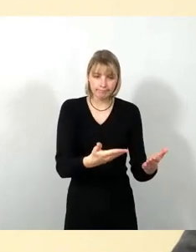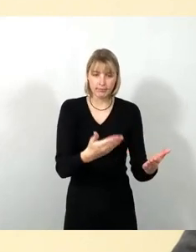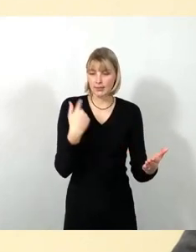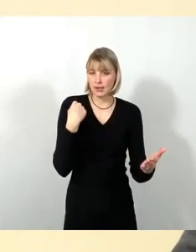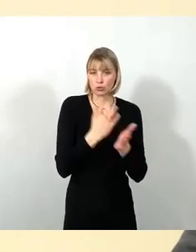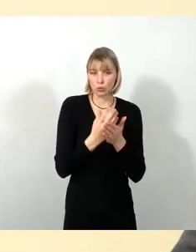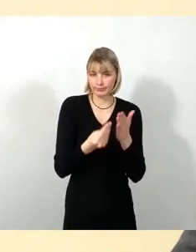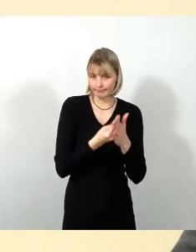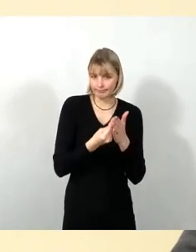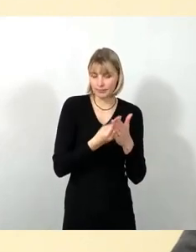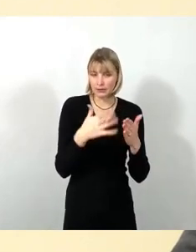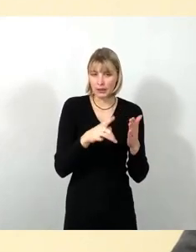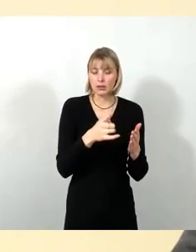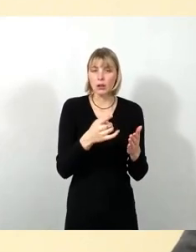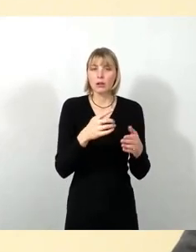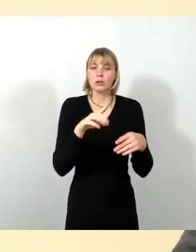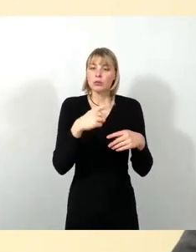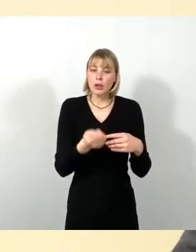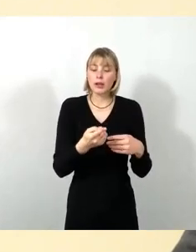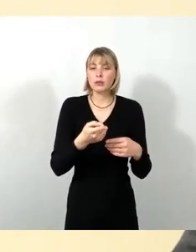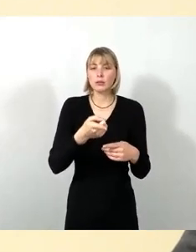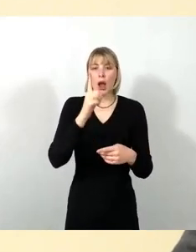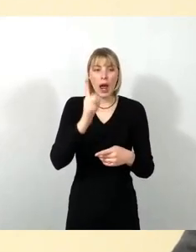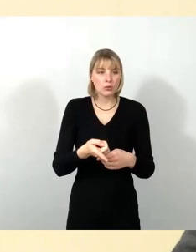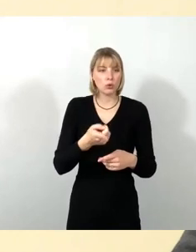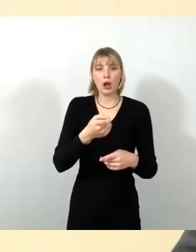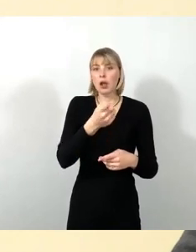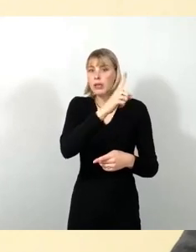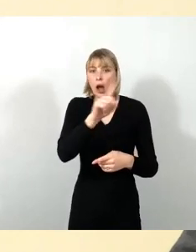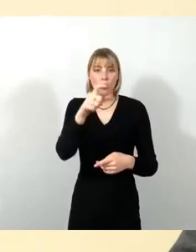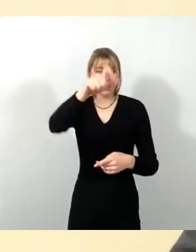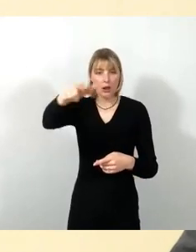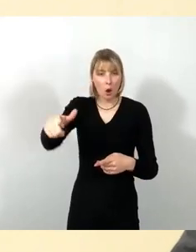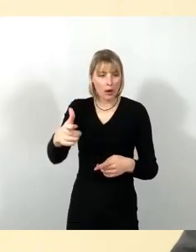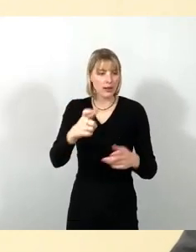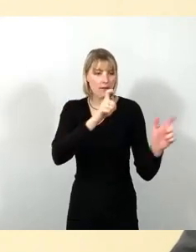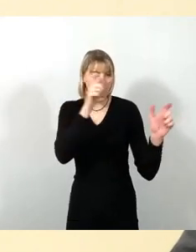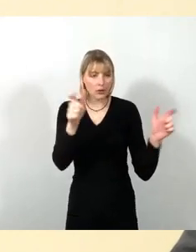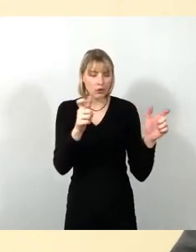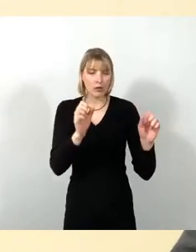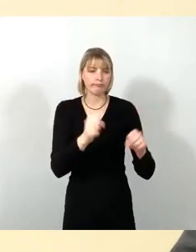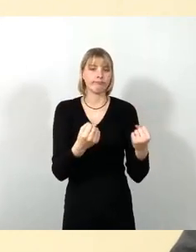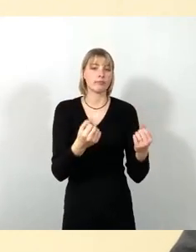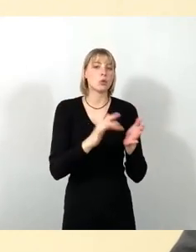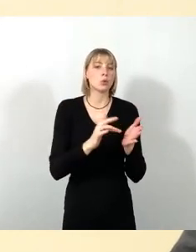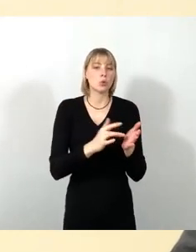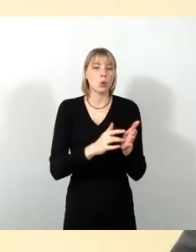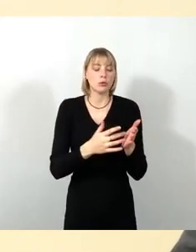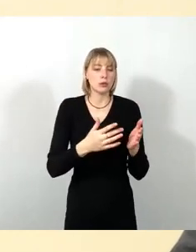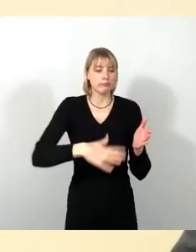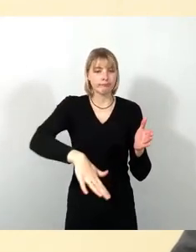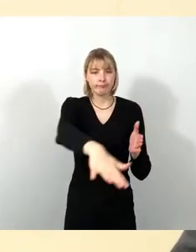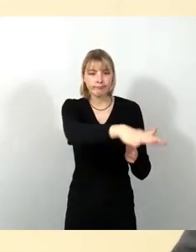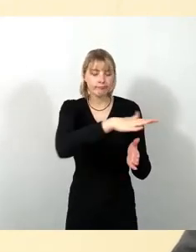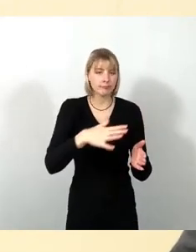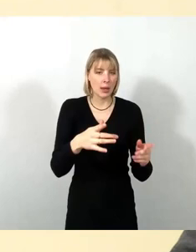Veranstaltungen mit mehreren Hunderten oder Tausenden Leuten durchzuführen, wenn es schlicht das Gelände nicht hergibt. Der Auftrag an Kroner Leben e.V. für den